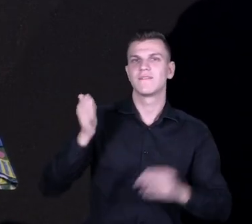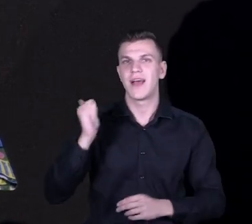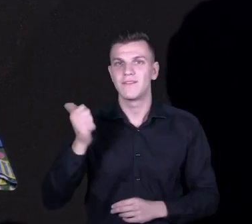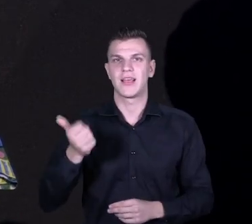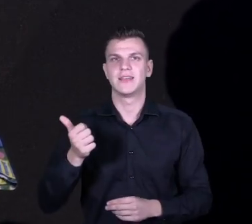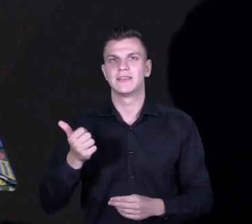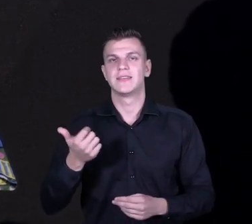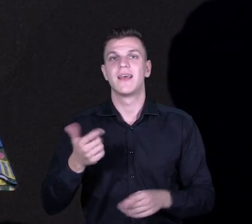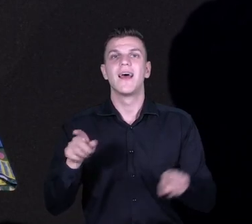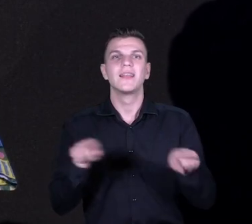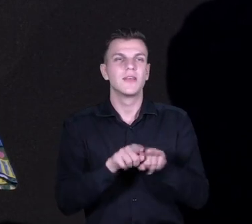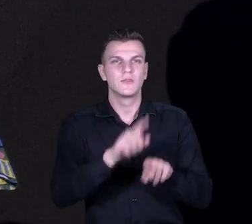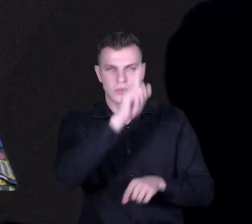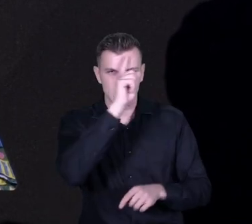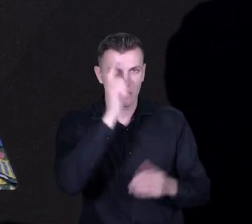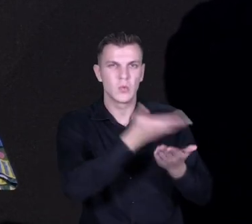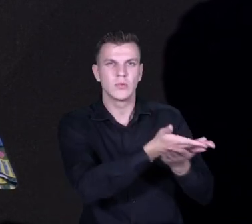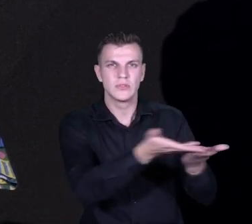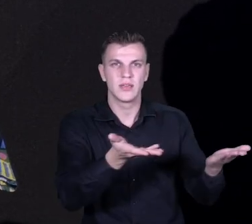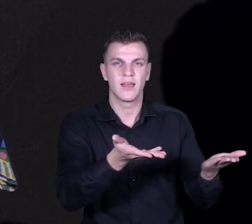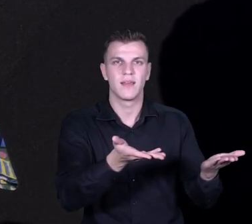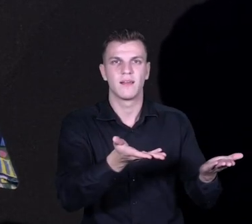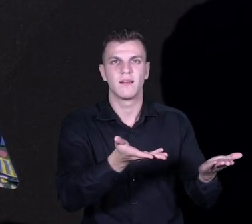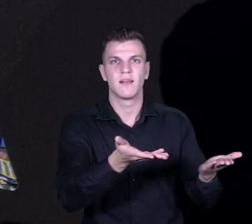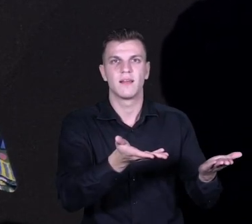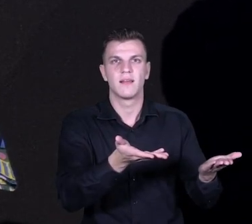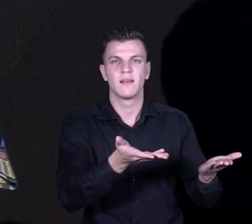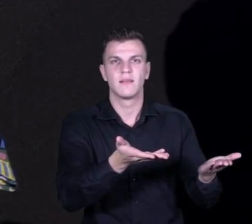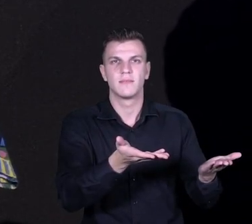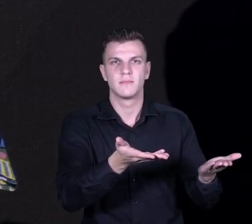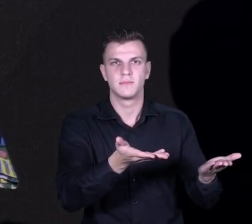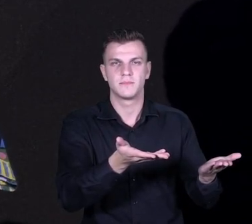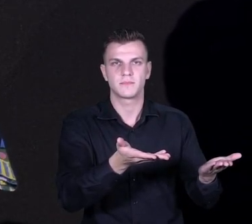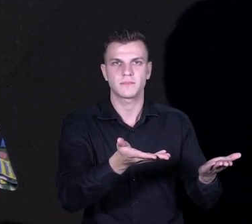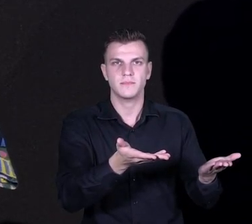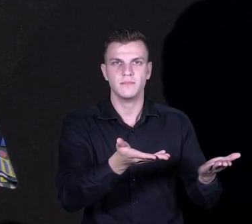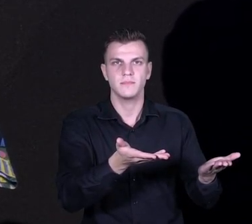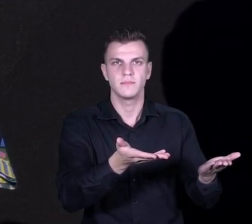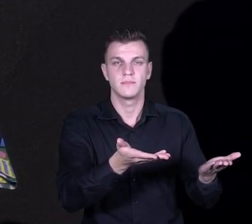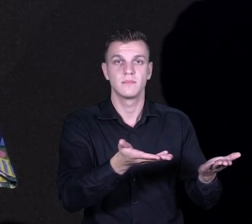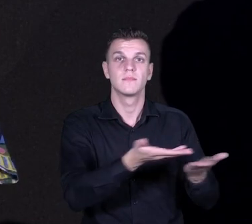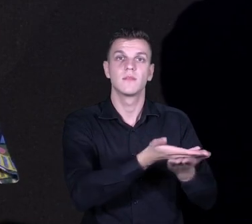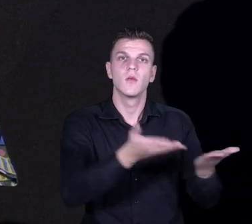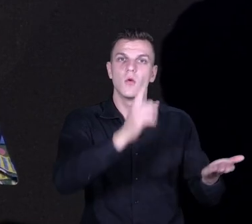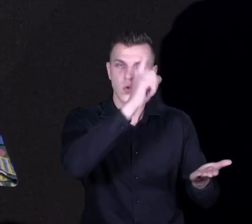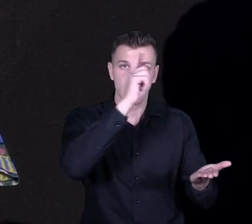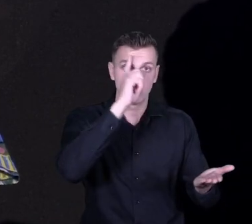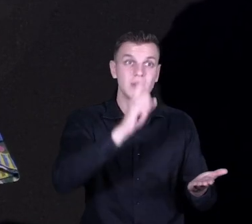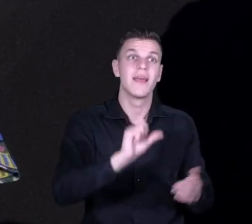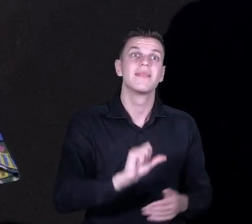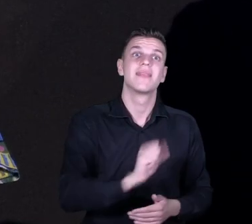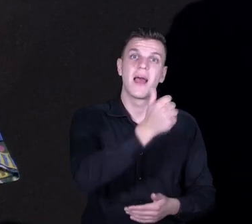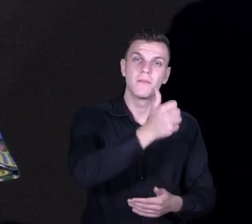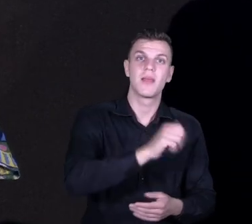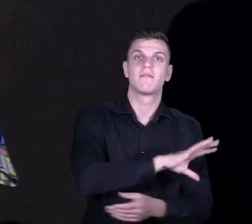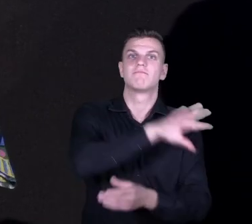do tego, żeby w różnych sytuacjach na początku uczestniczyli i działali, a potem dowiadywali